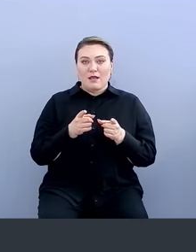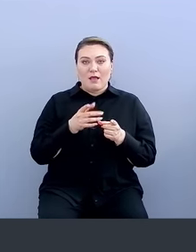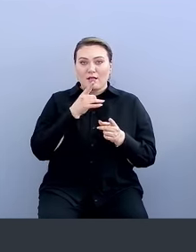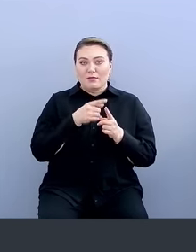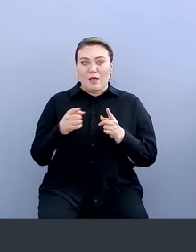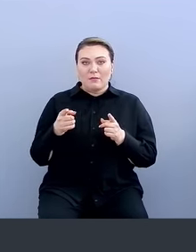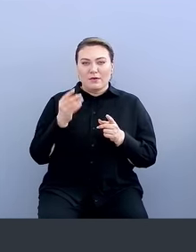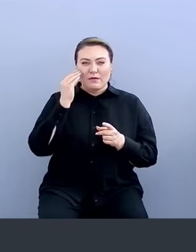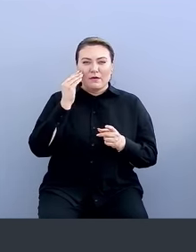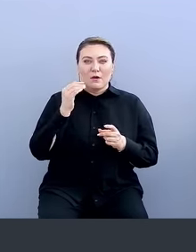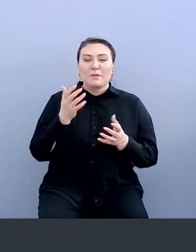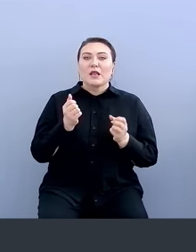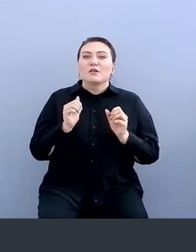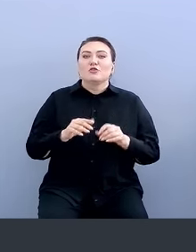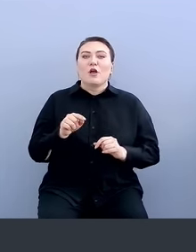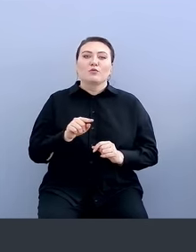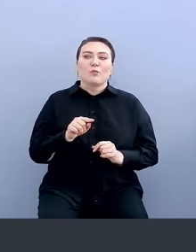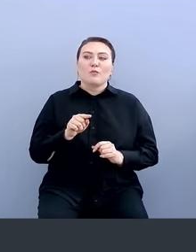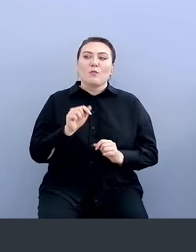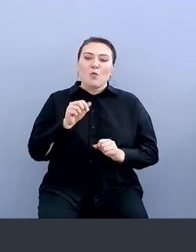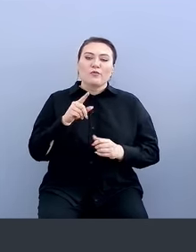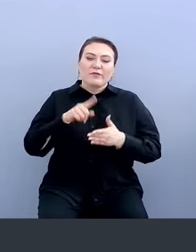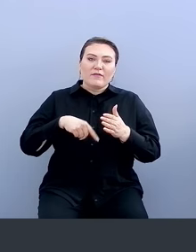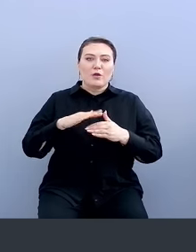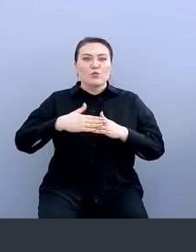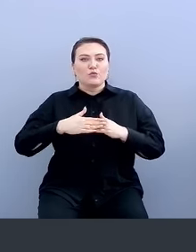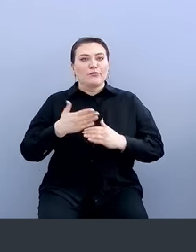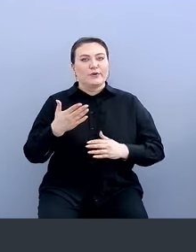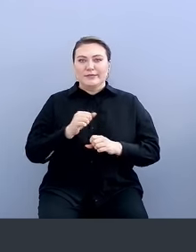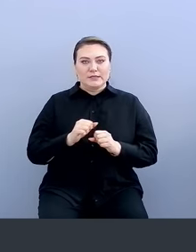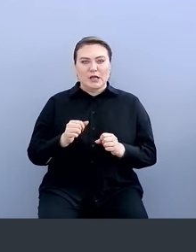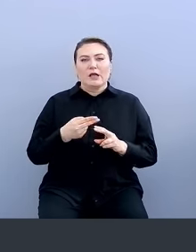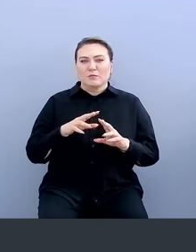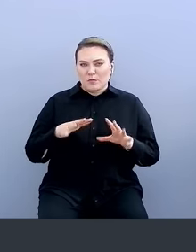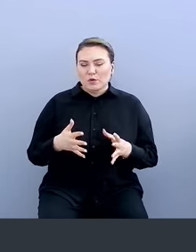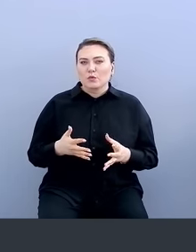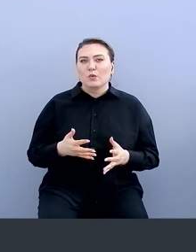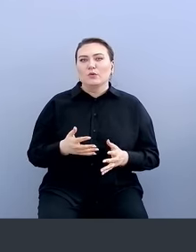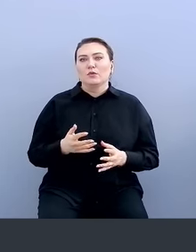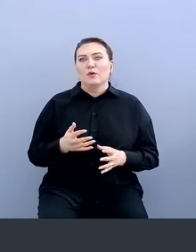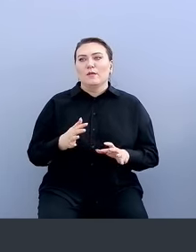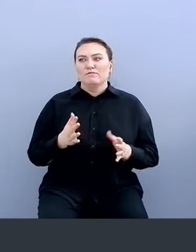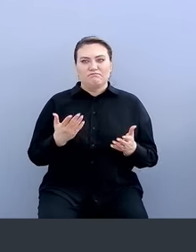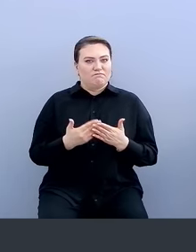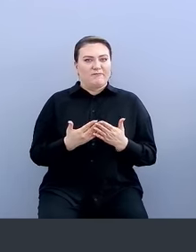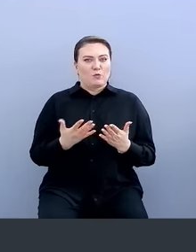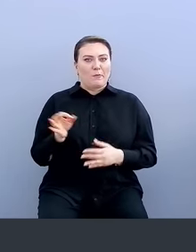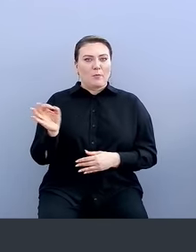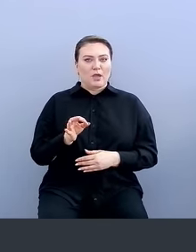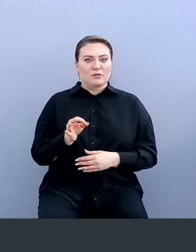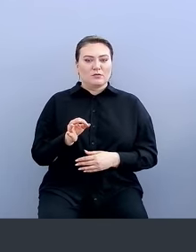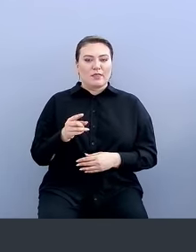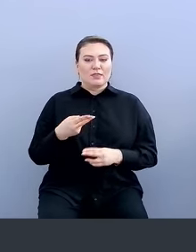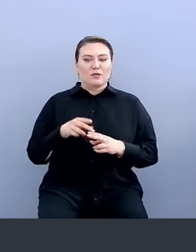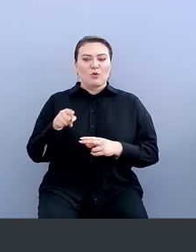плане, что принятие решения о том, можно ли доверять устройству или нет, оно происходит в какой-то момент на том